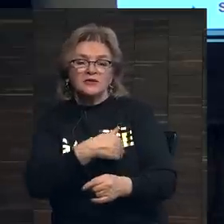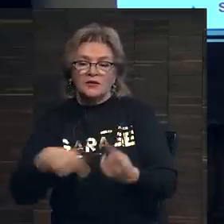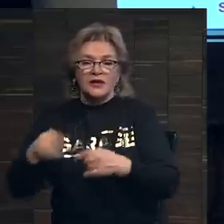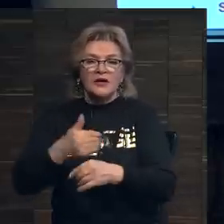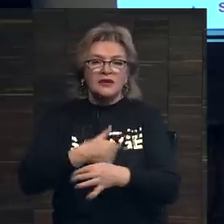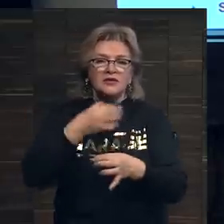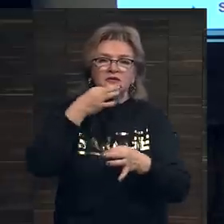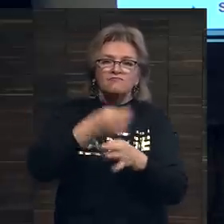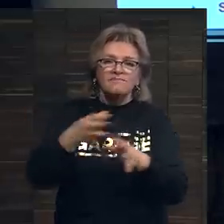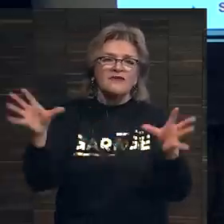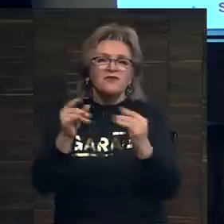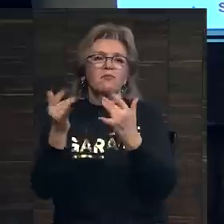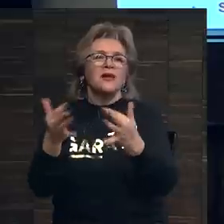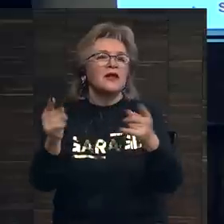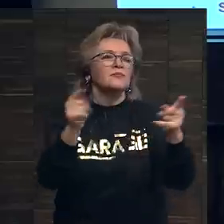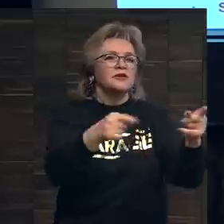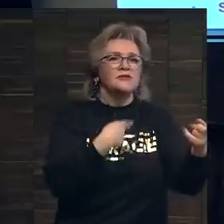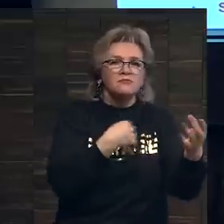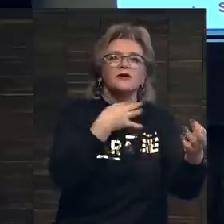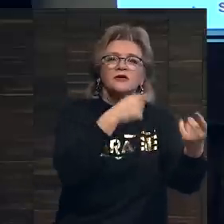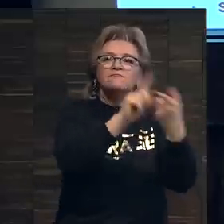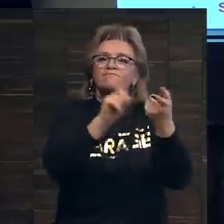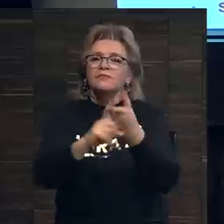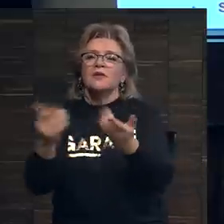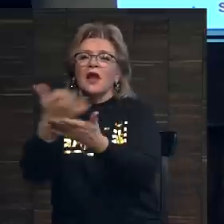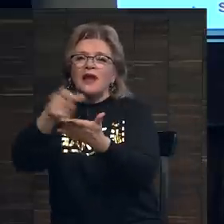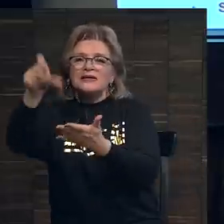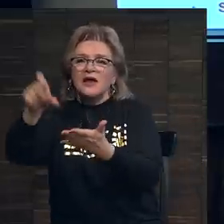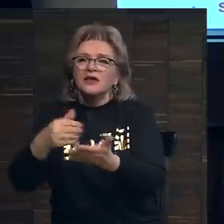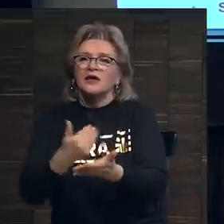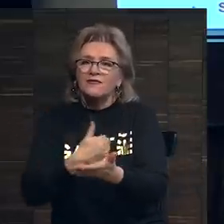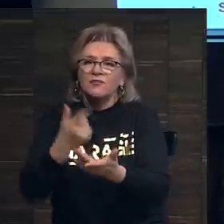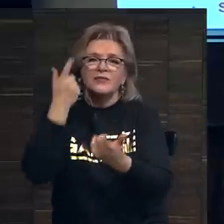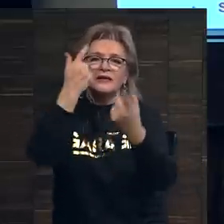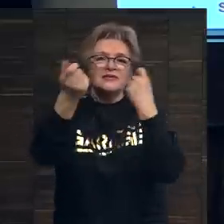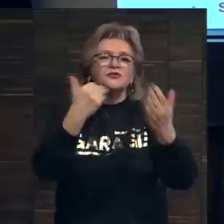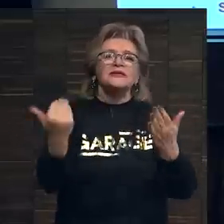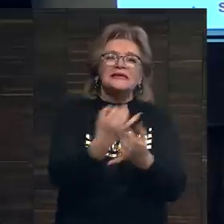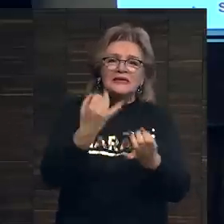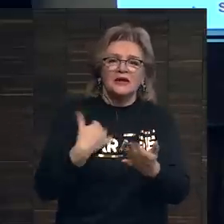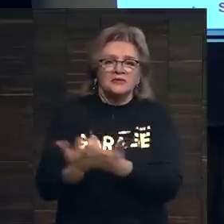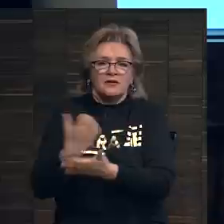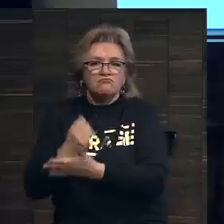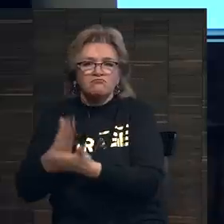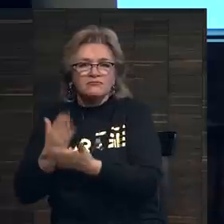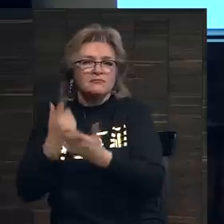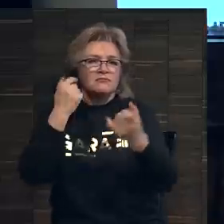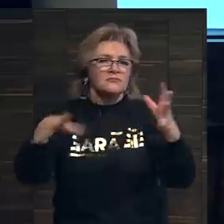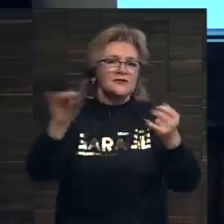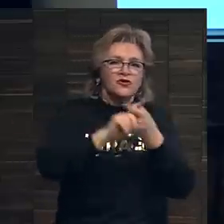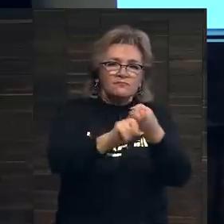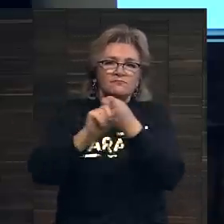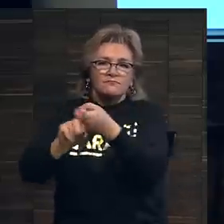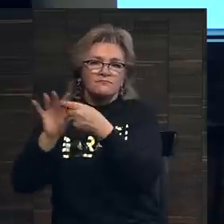отвечать всем потребностям коллекционеров, они хотят сообщать им об интересных приобретениях и так далее, и так далее.